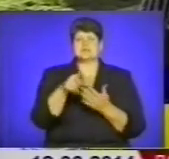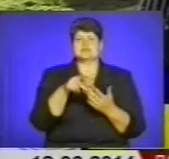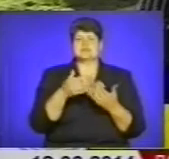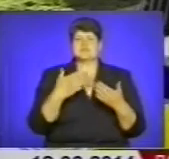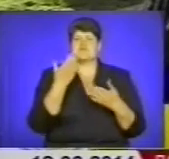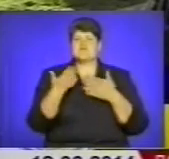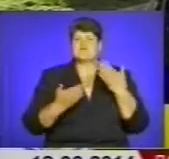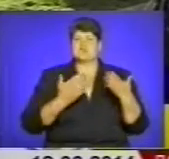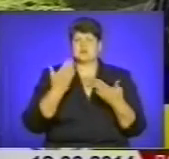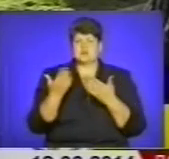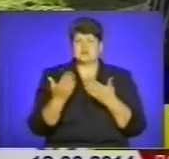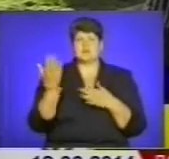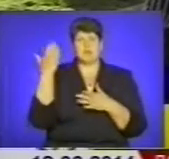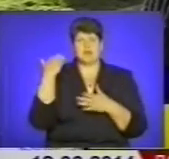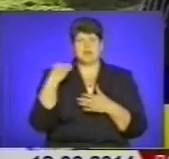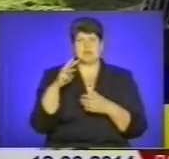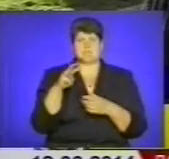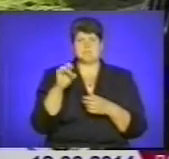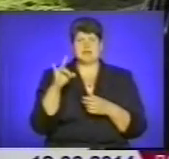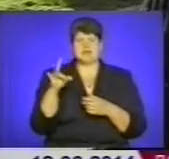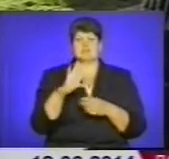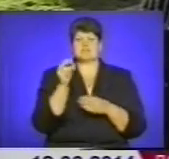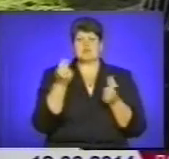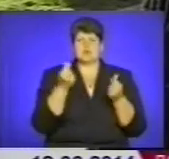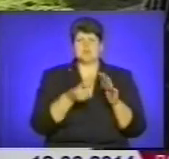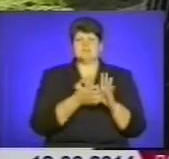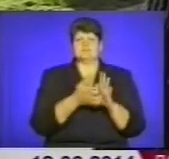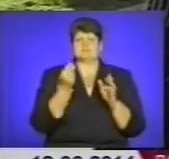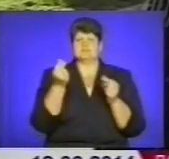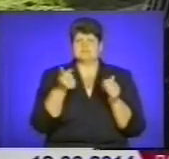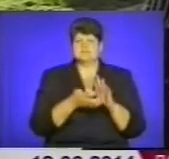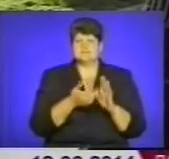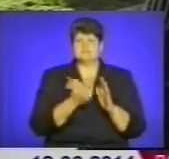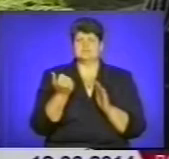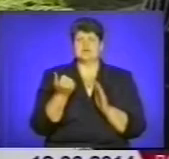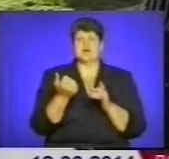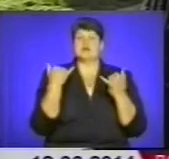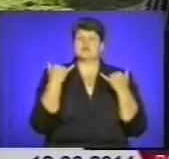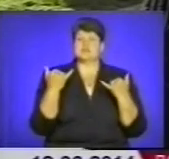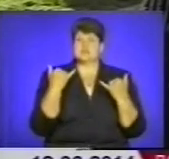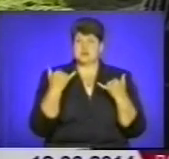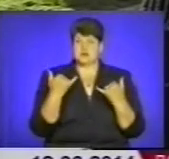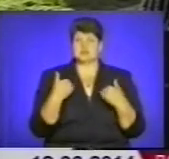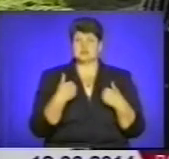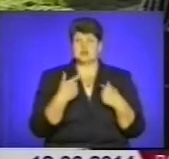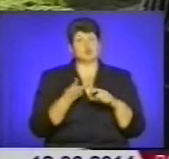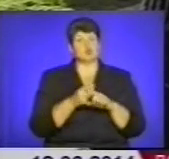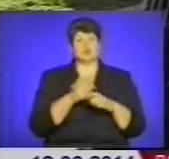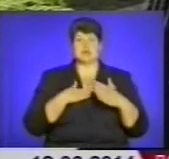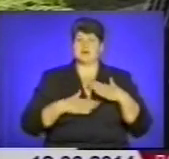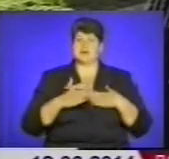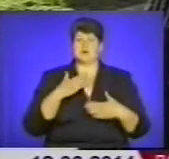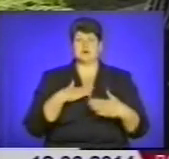попереднього мера, все кошти не було, все кошти. Але зараз я дуже рада,